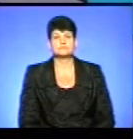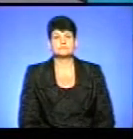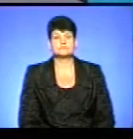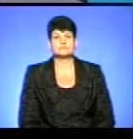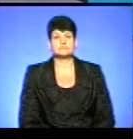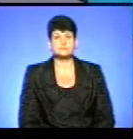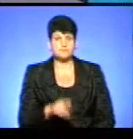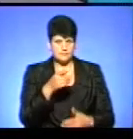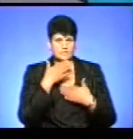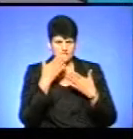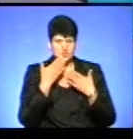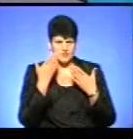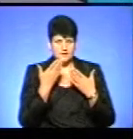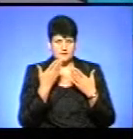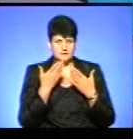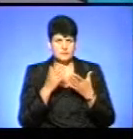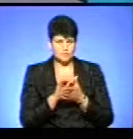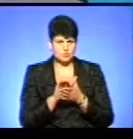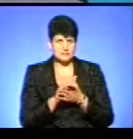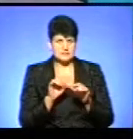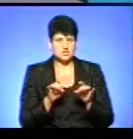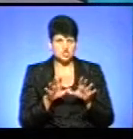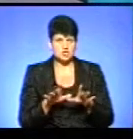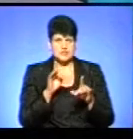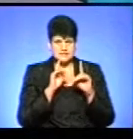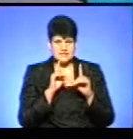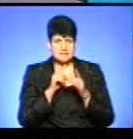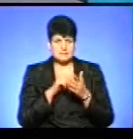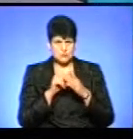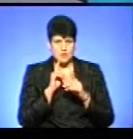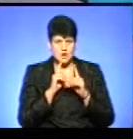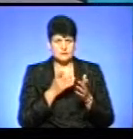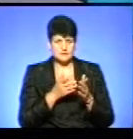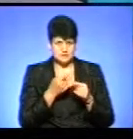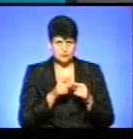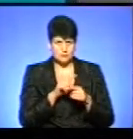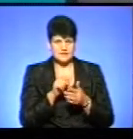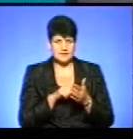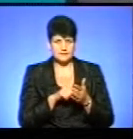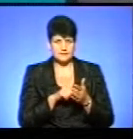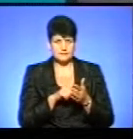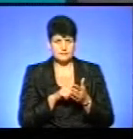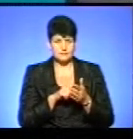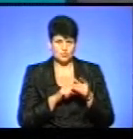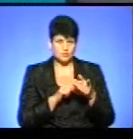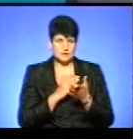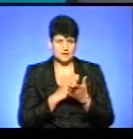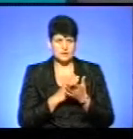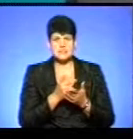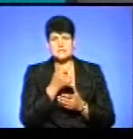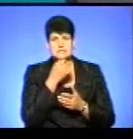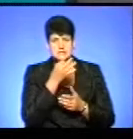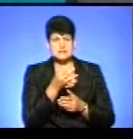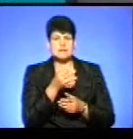Людоби читали, ознайомлені з рішенням сесії Міської ради, власне, з цього питання. Так. Тут є деякі, бачите, сказав пан